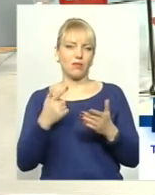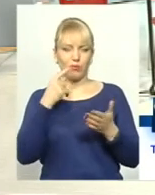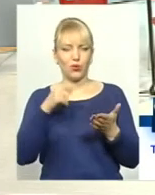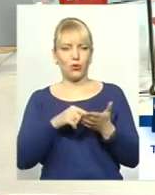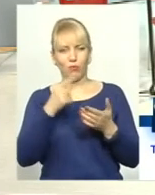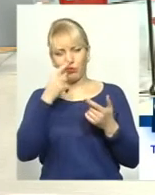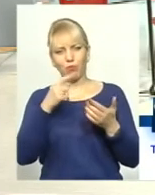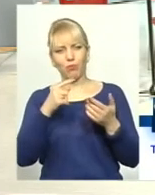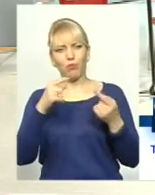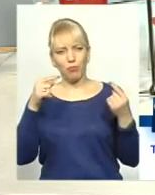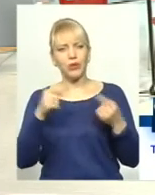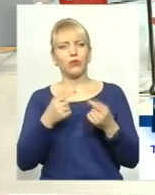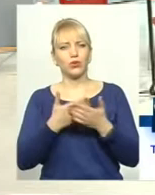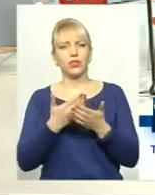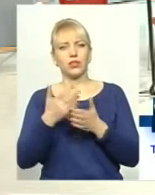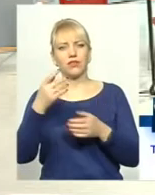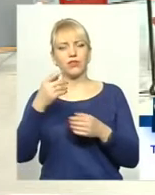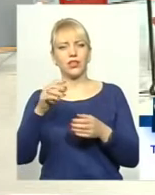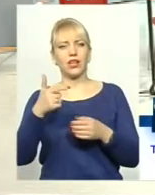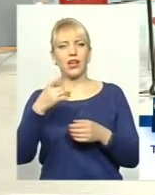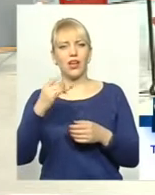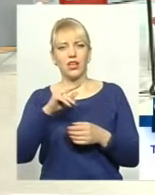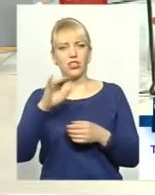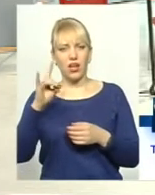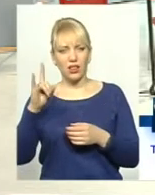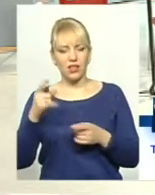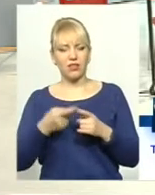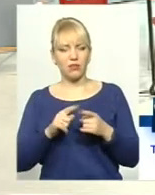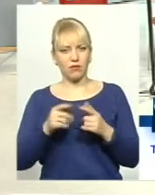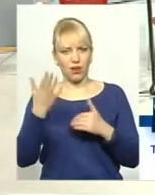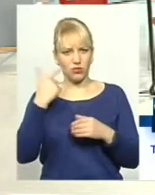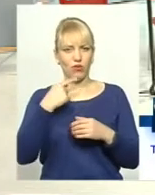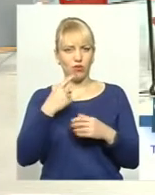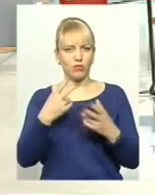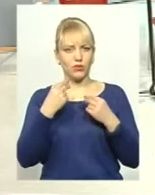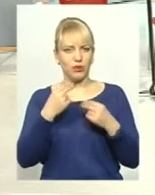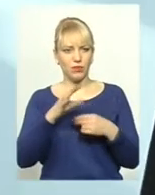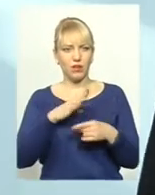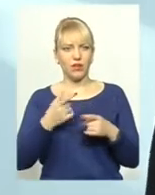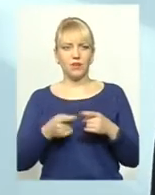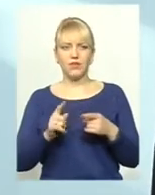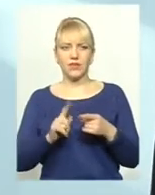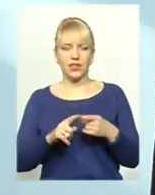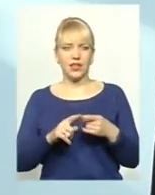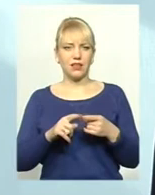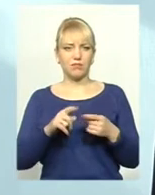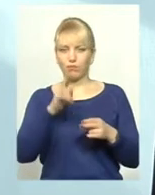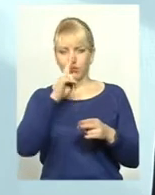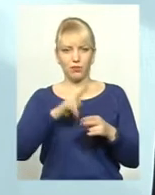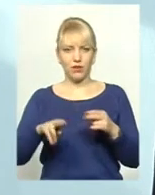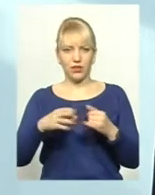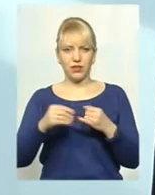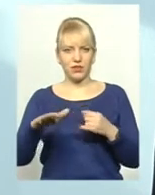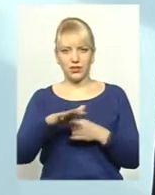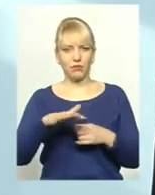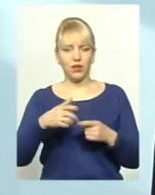ніби тоді вже питання було наполовину вирішене. Відпали ця ділянка з невідомих нам причин, але станом